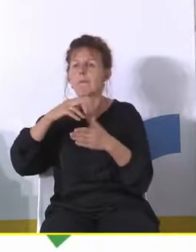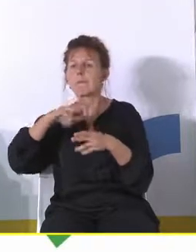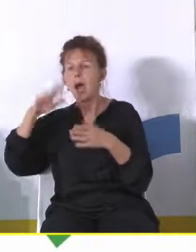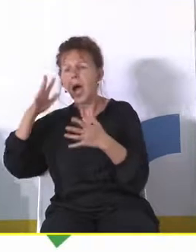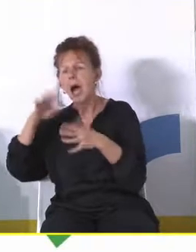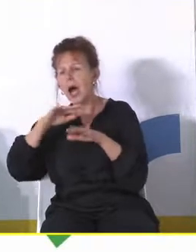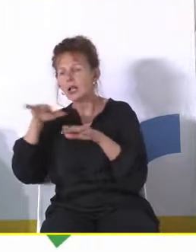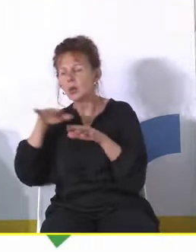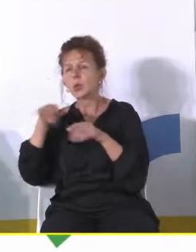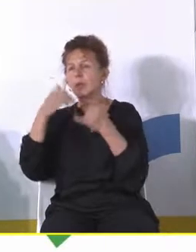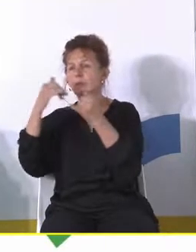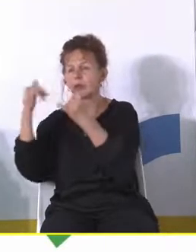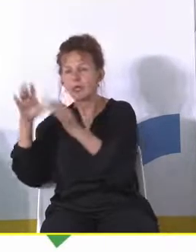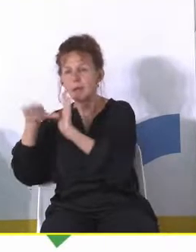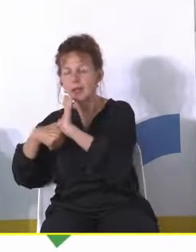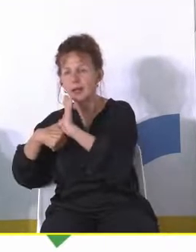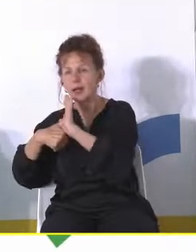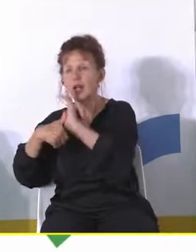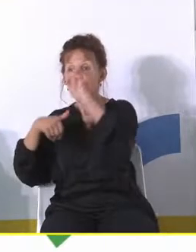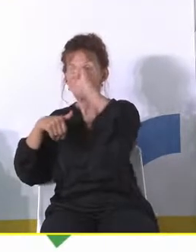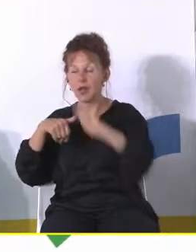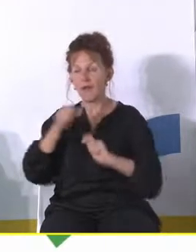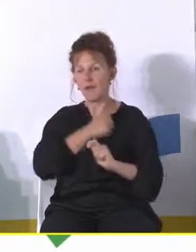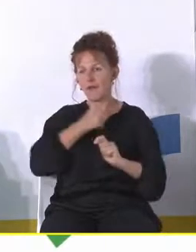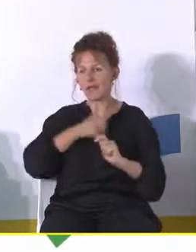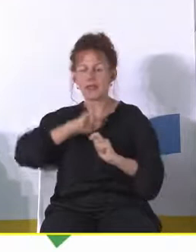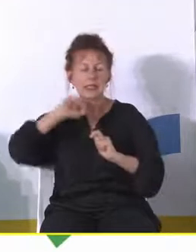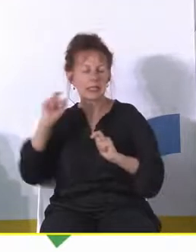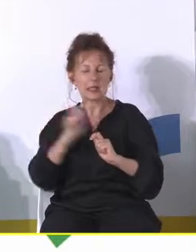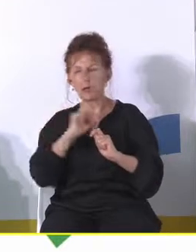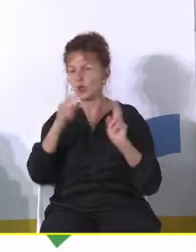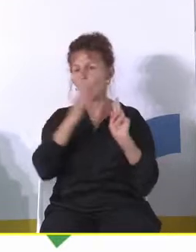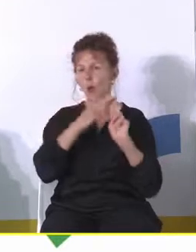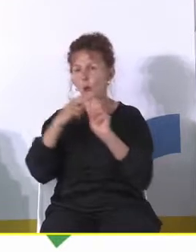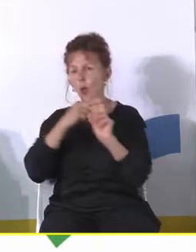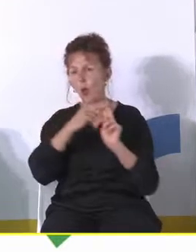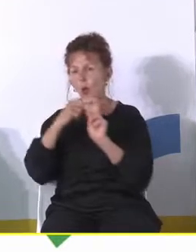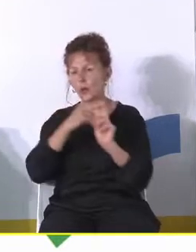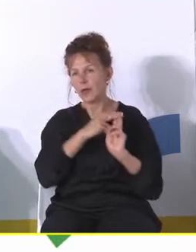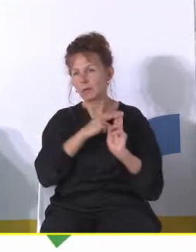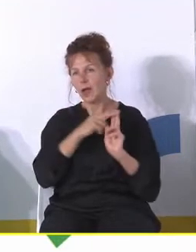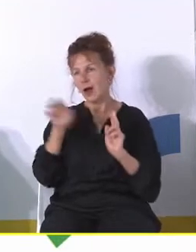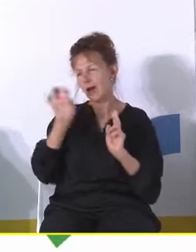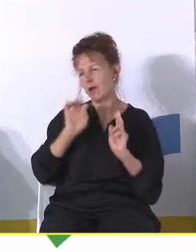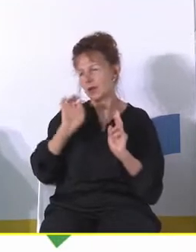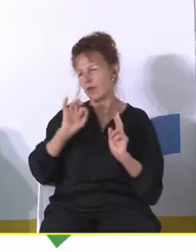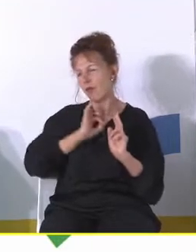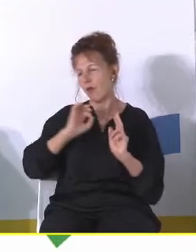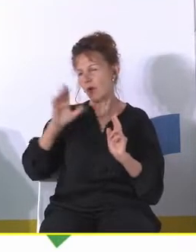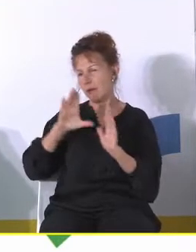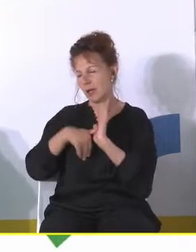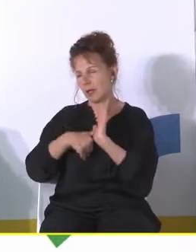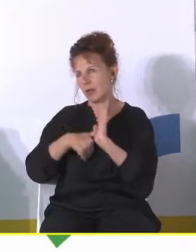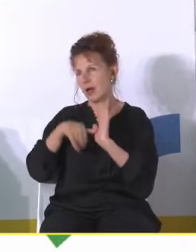miasteczka to będąc tutaj w Warszawie na różnych studiach cały czas ze sobą mają kontakt no i obserwują to swoje miasto i w